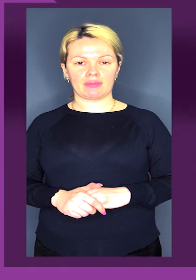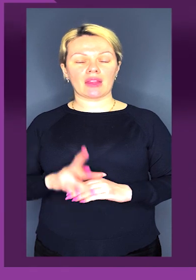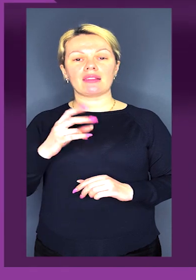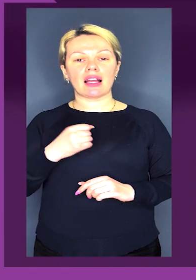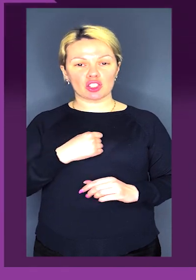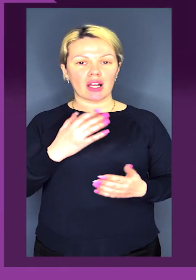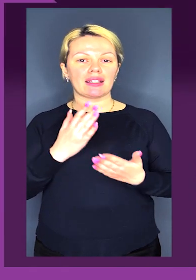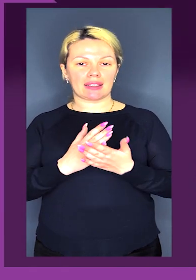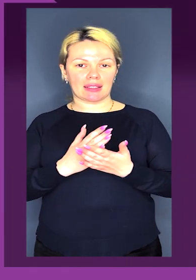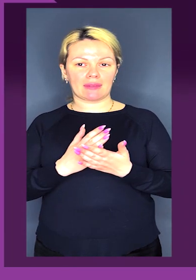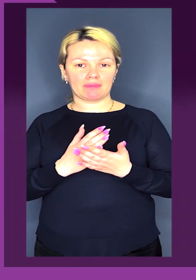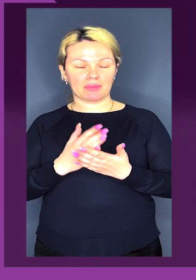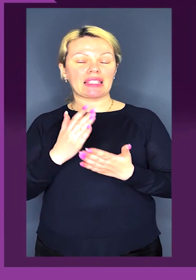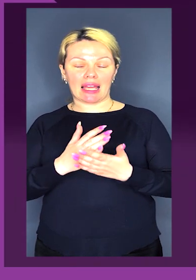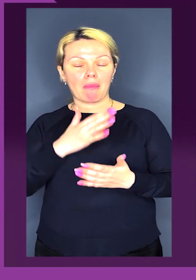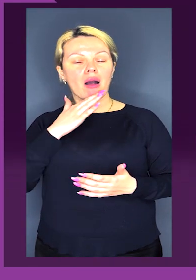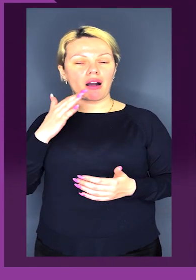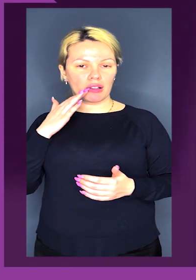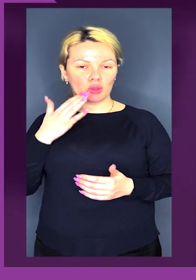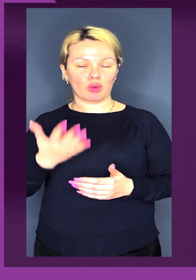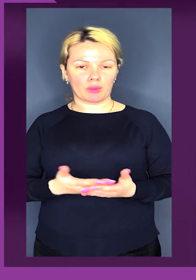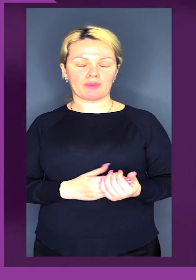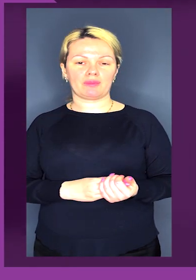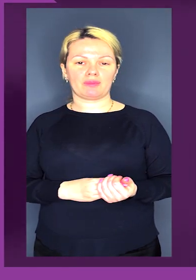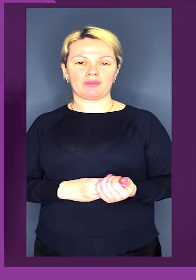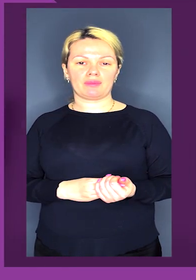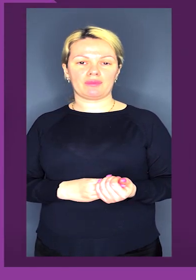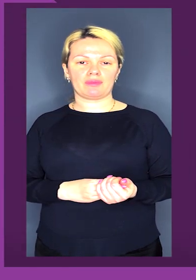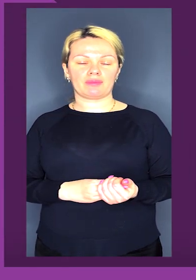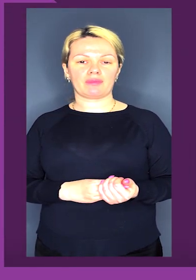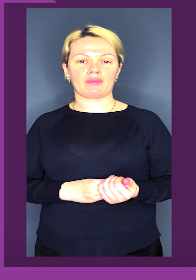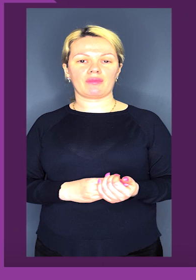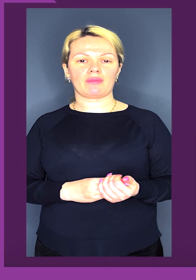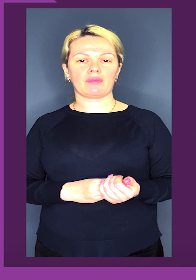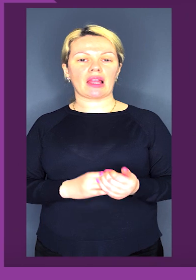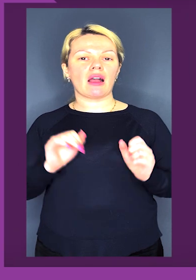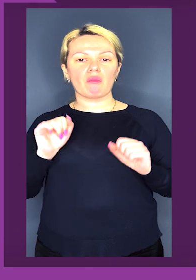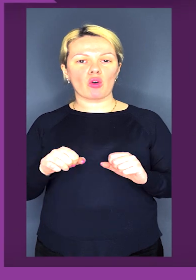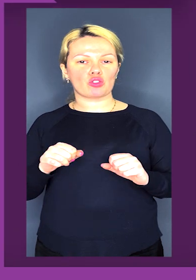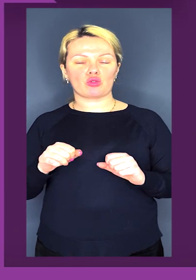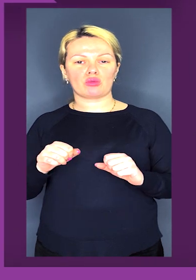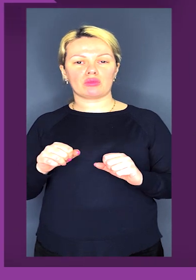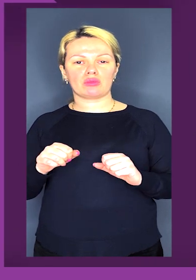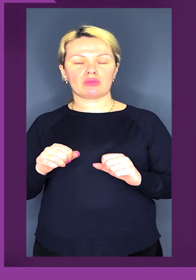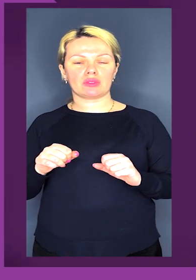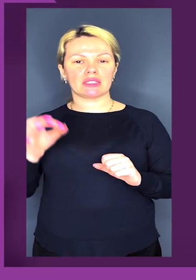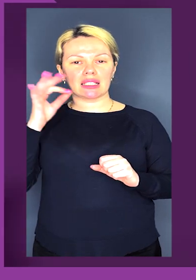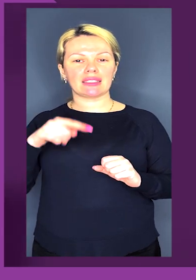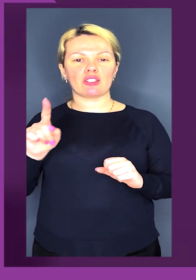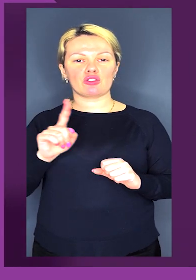На жаль, є багато, дуже багато. Можу не згадати те, що в